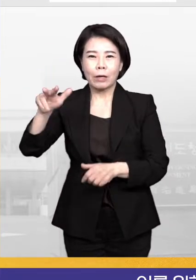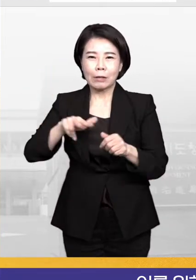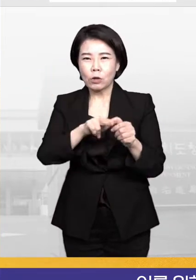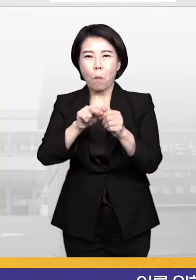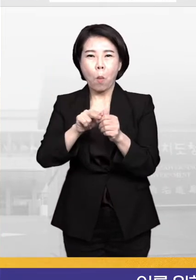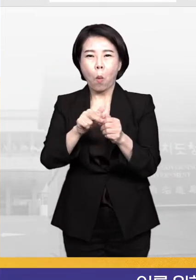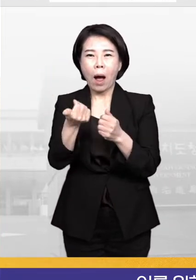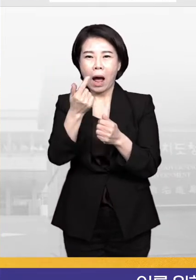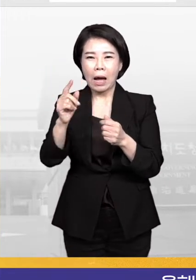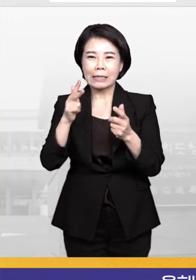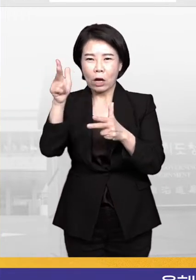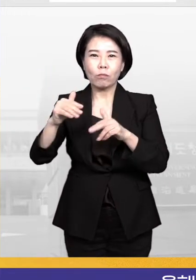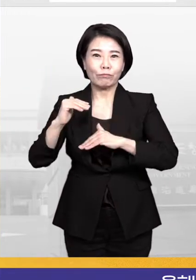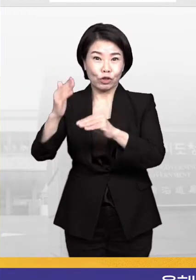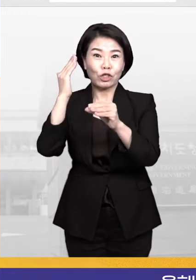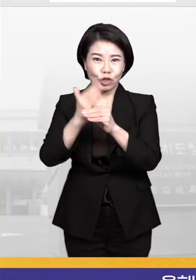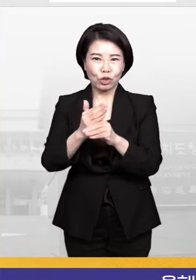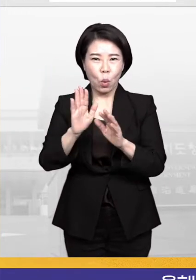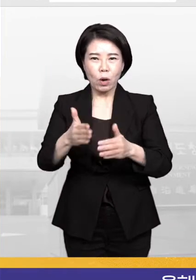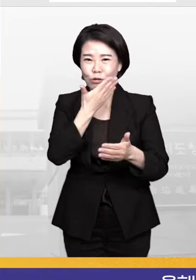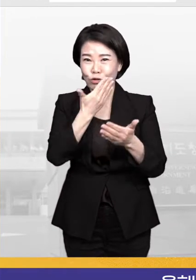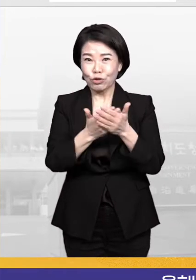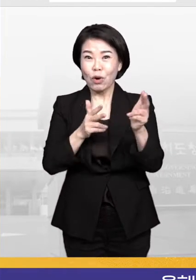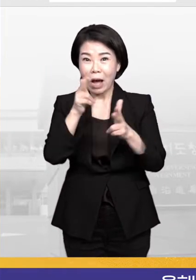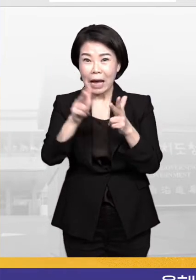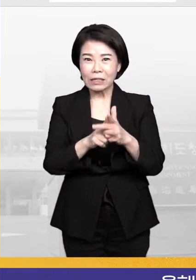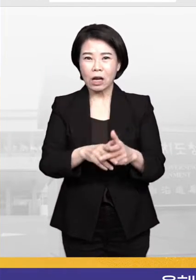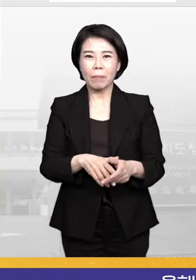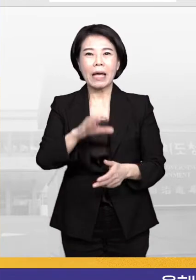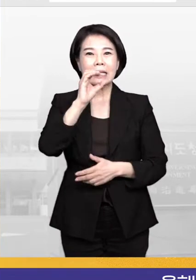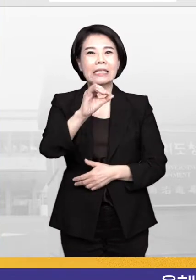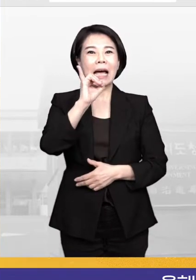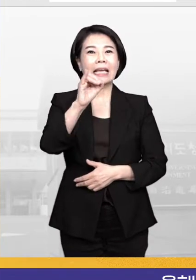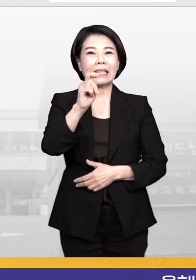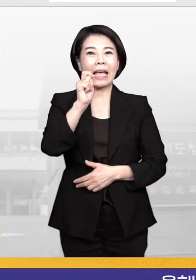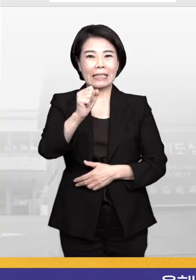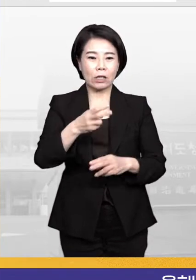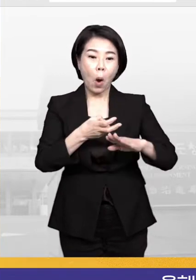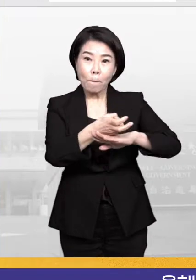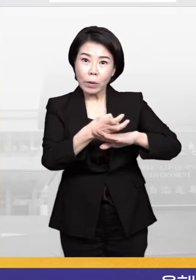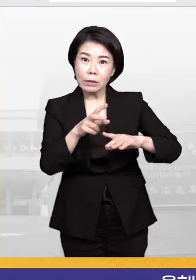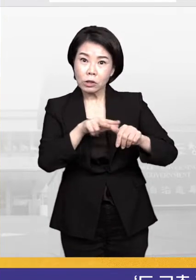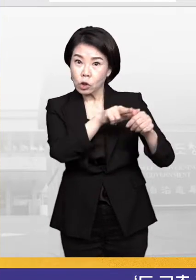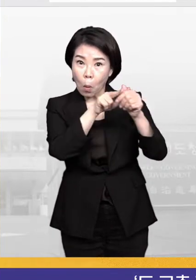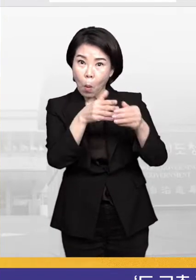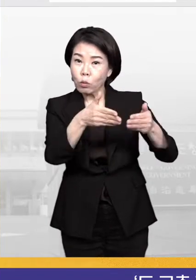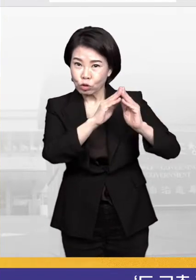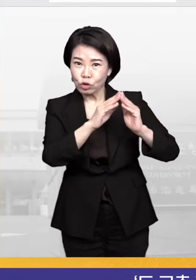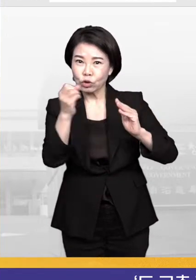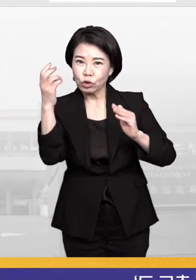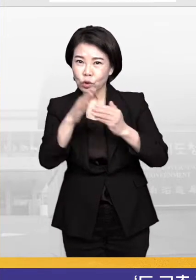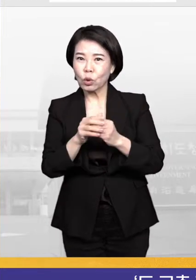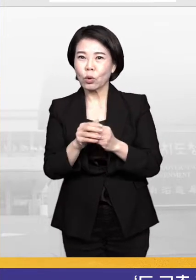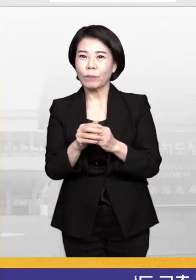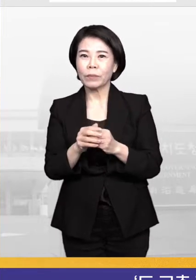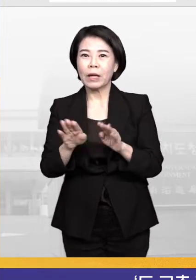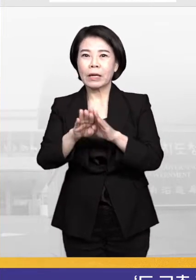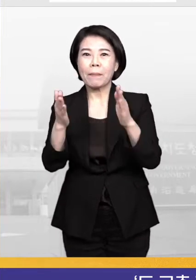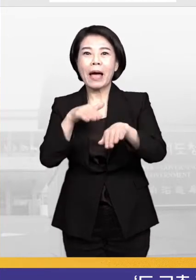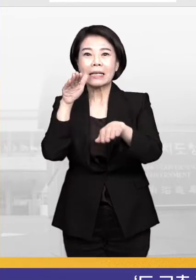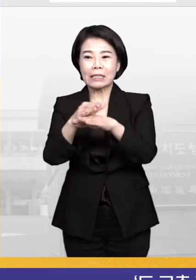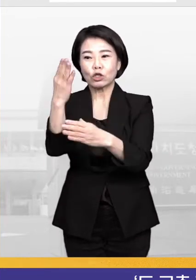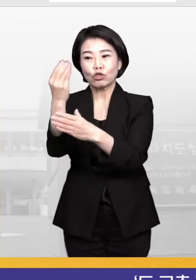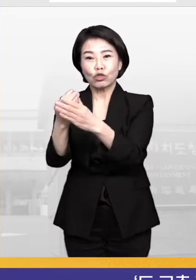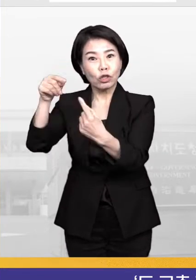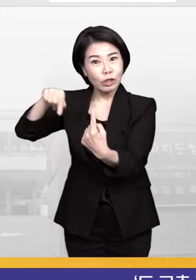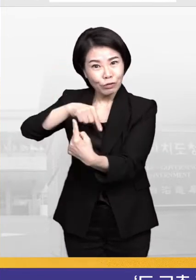전했는데요. 올해 주요 사업으로는 CITS 연동 버스 정보 시스템 구축, 도구축 개방형 충전기